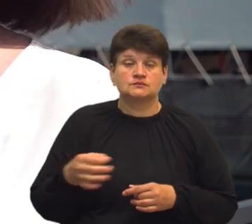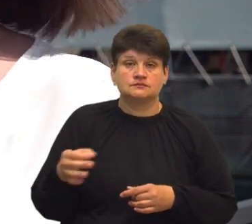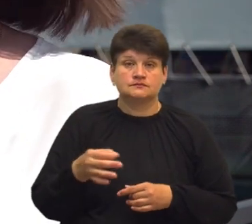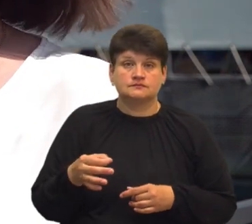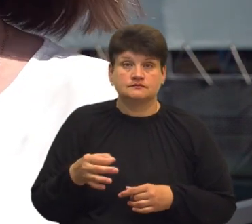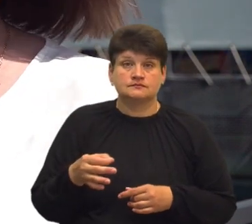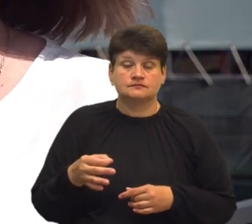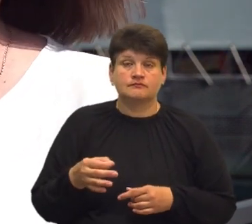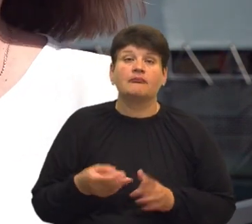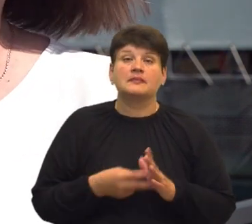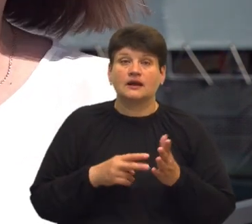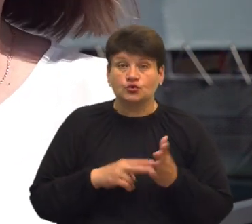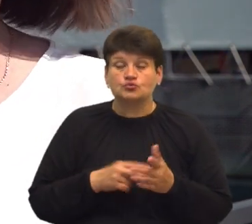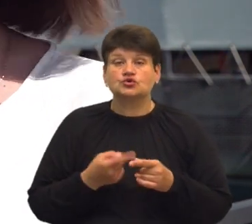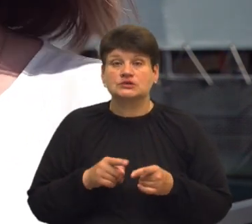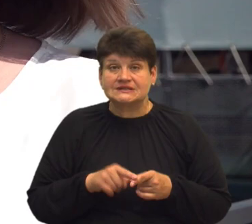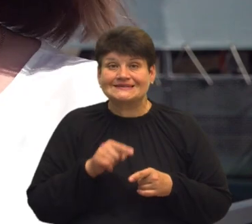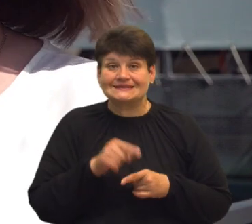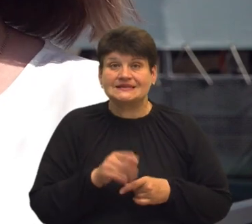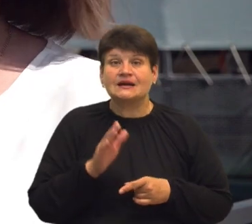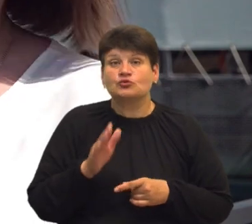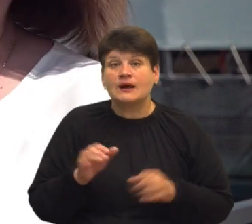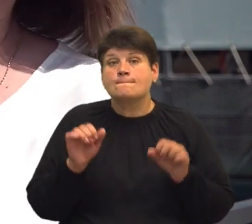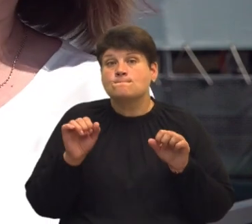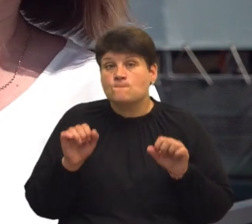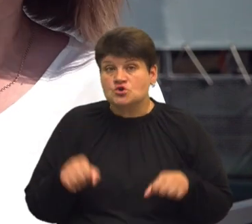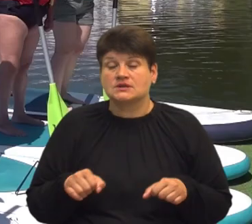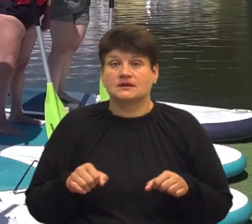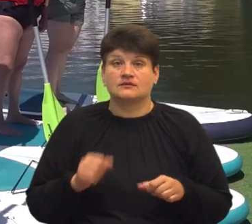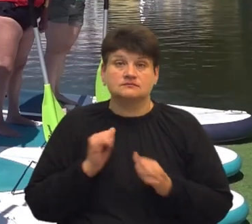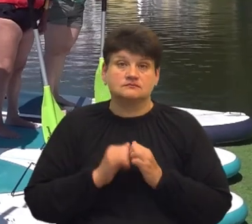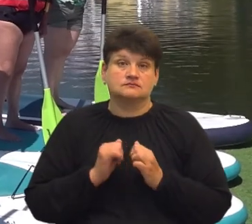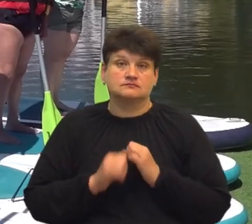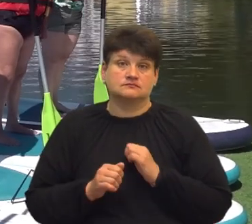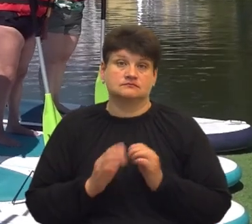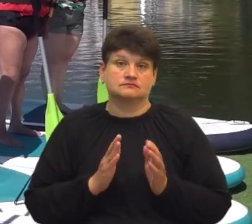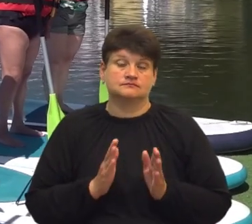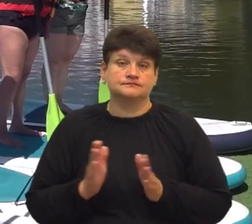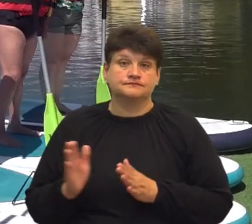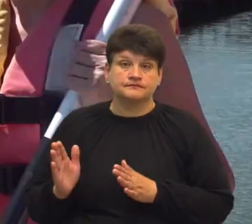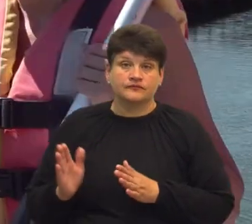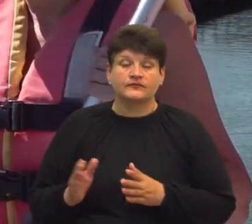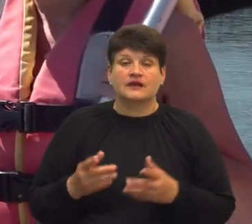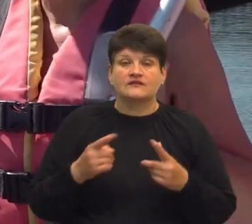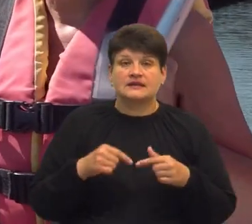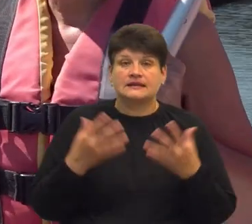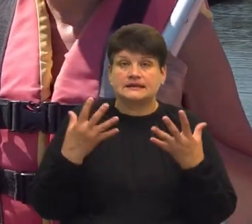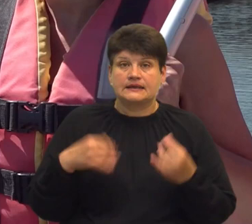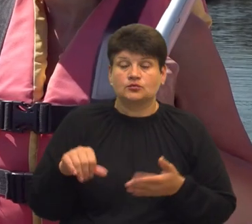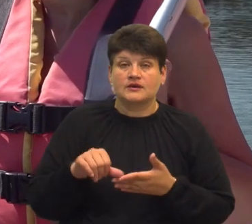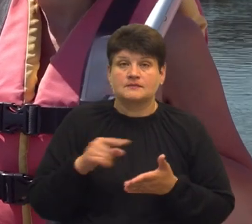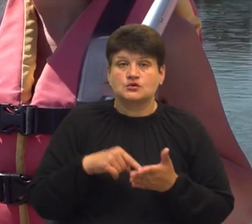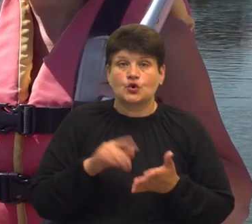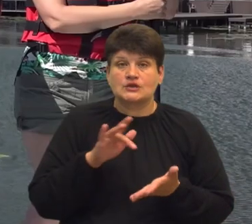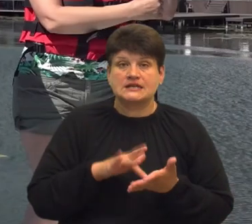Плануємо, що це буде, можливо, навіть і регулярно. Відділення денного перебування Тернопільського міського центру